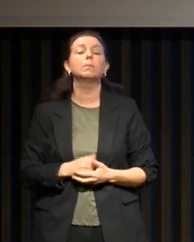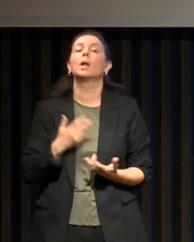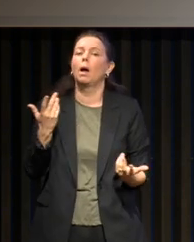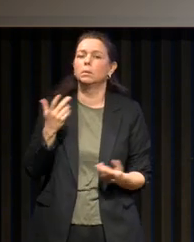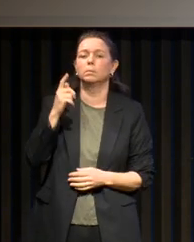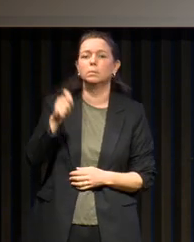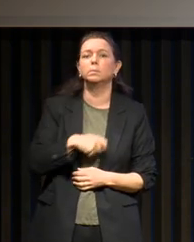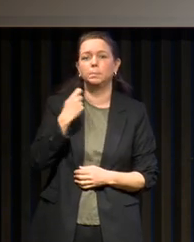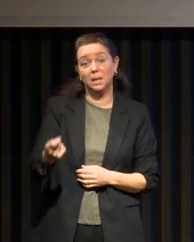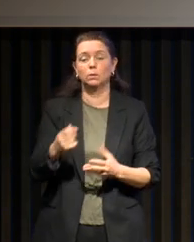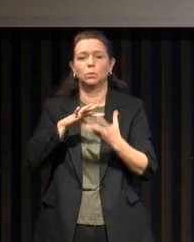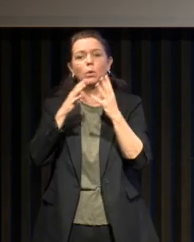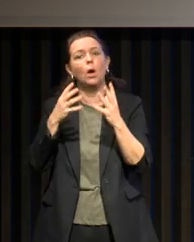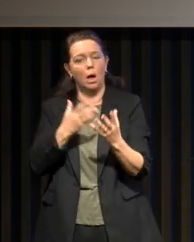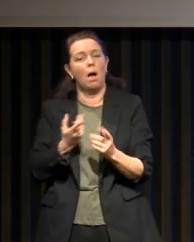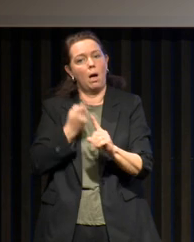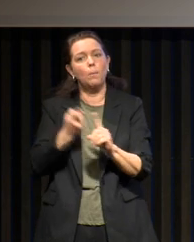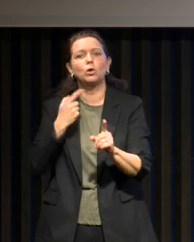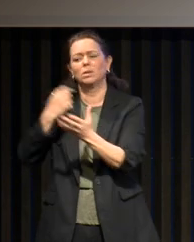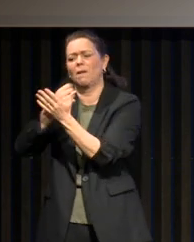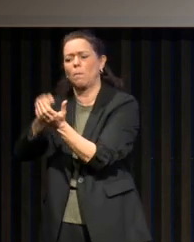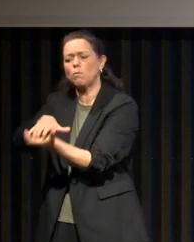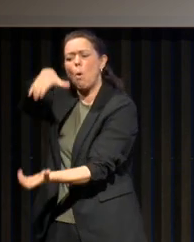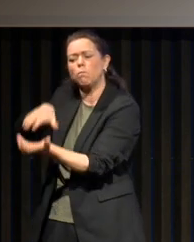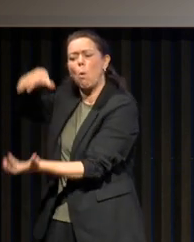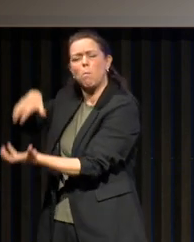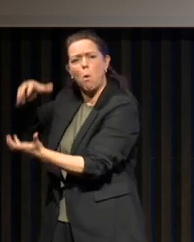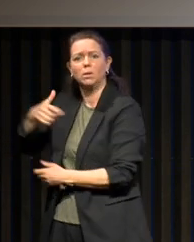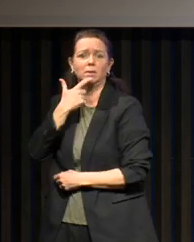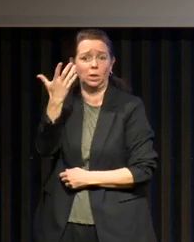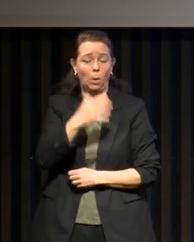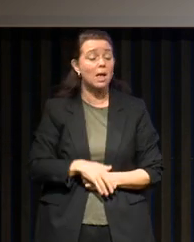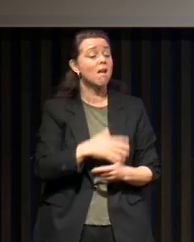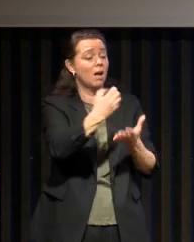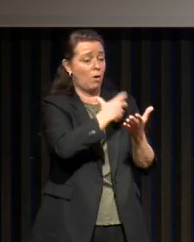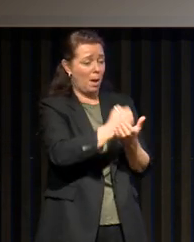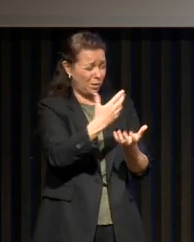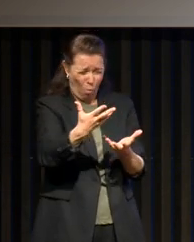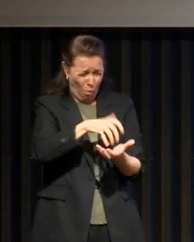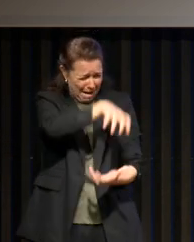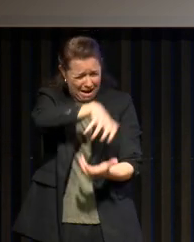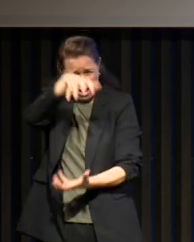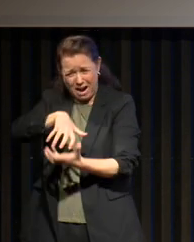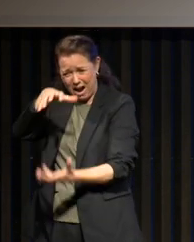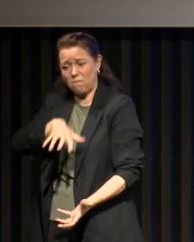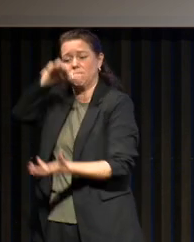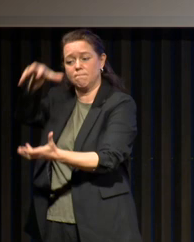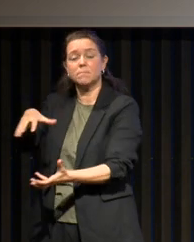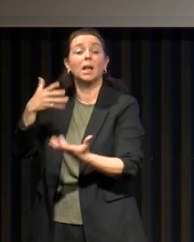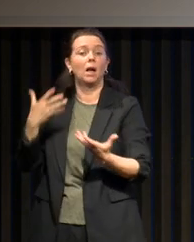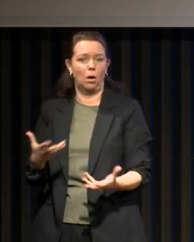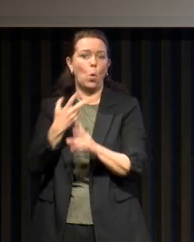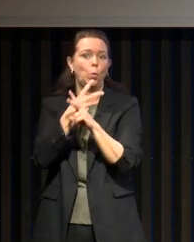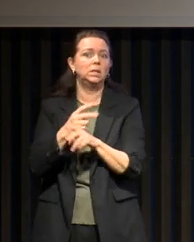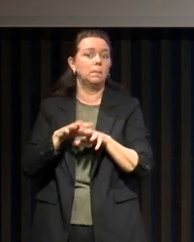des big data dans le syndrome d'apnée obstructive du sommeil. C'est quoi, ça ? C'est-à qu'on va prendre plein de données avec les outils actuels de la médecine.